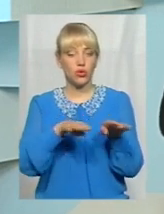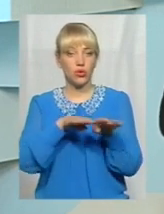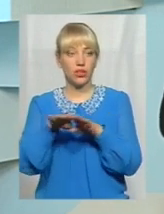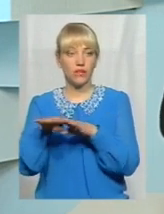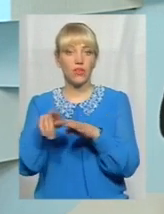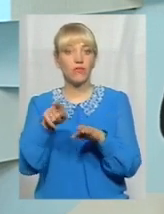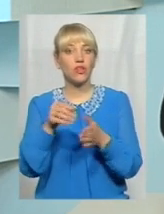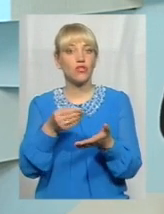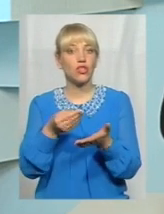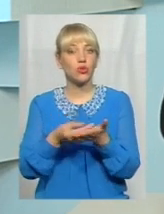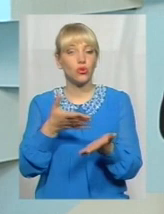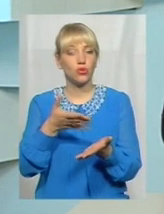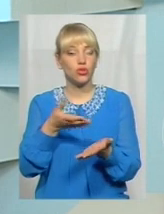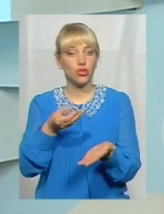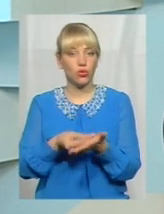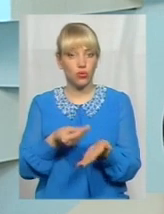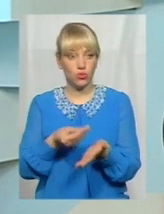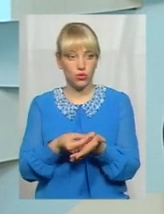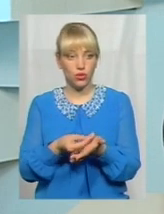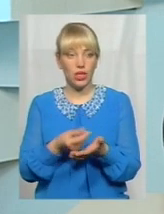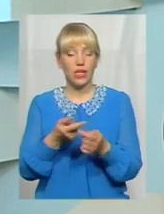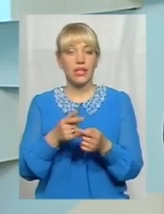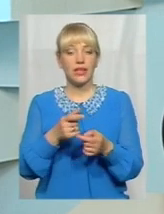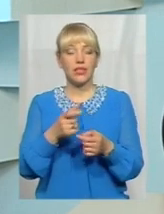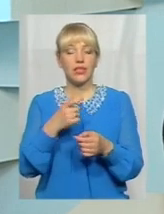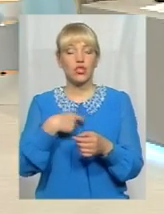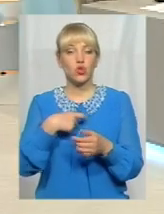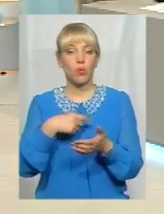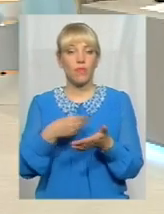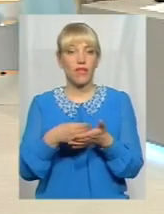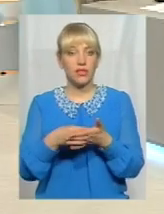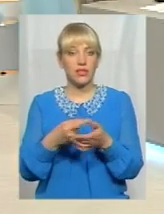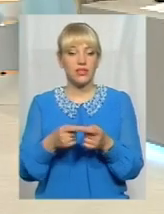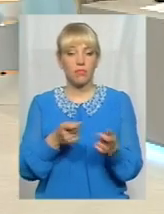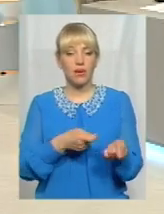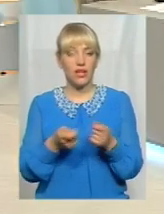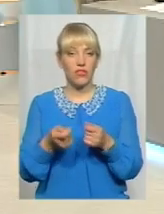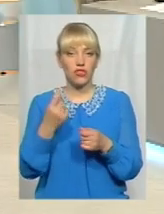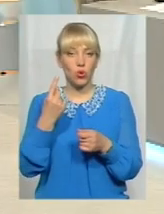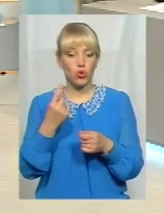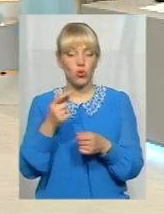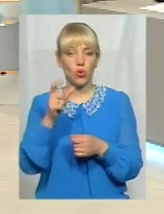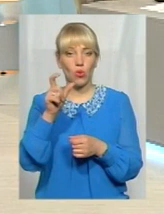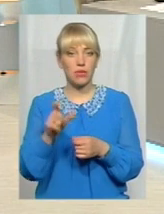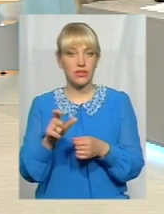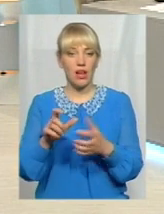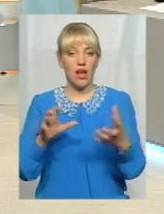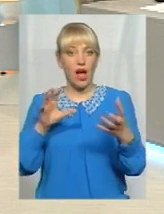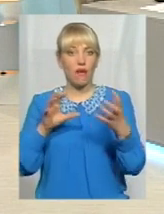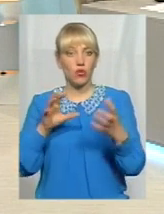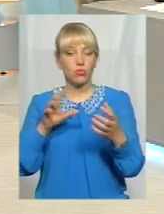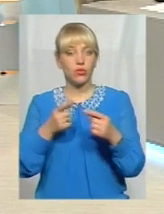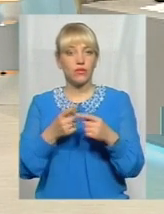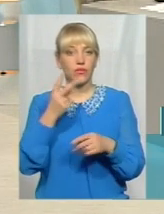коштують набагато дорожче. Собівартість перевезення одного пасажиру великогабаритним автобусом, вона